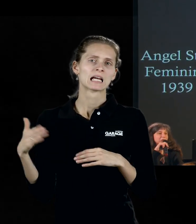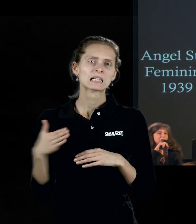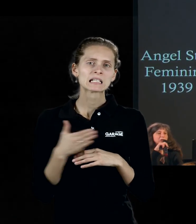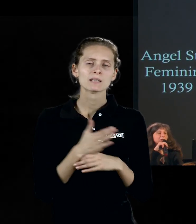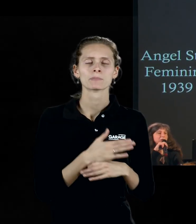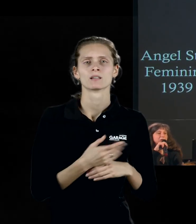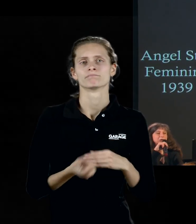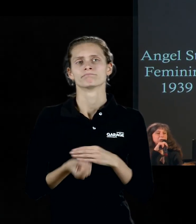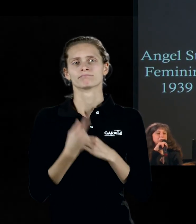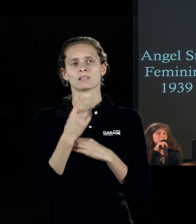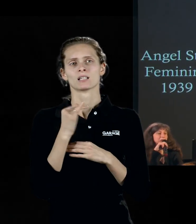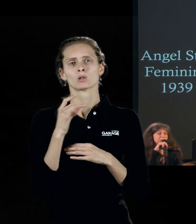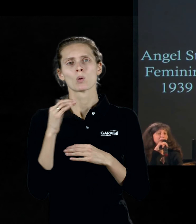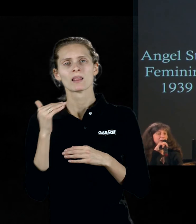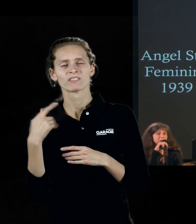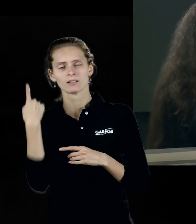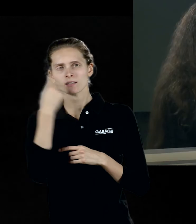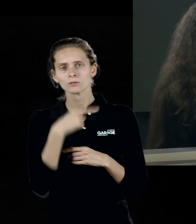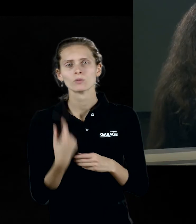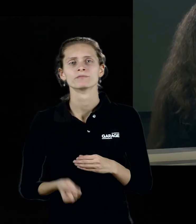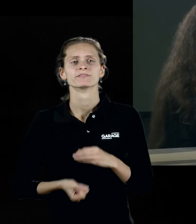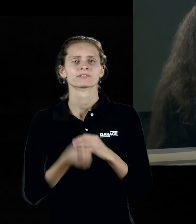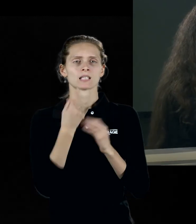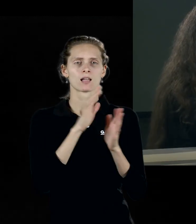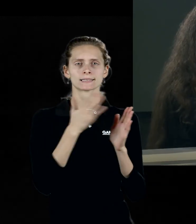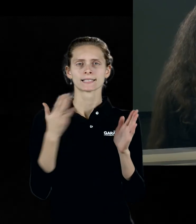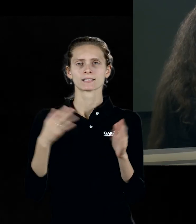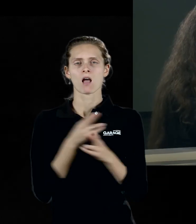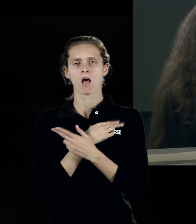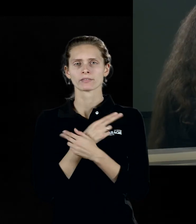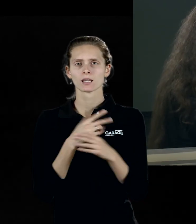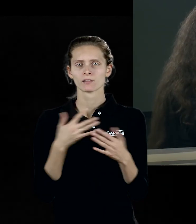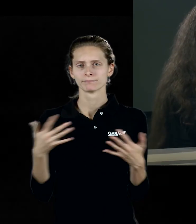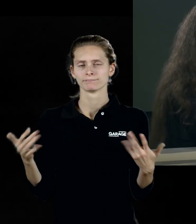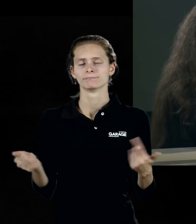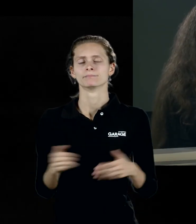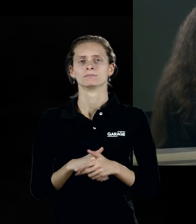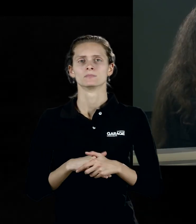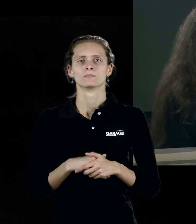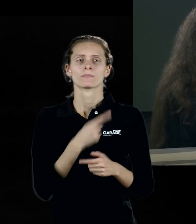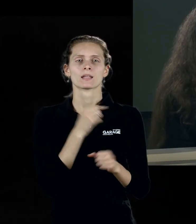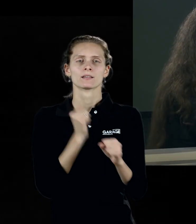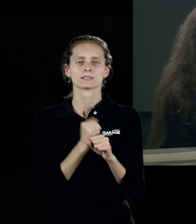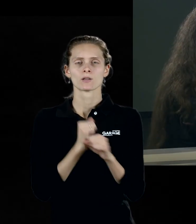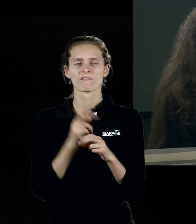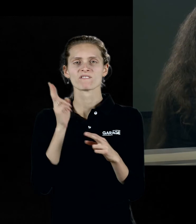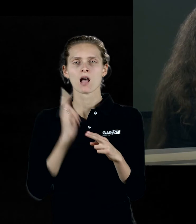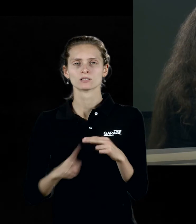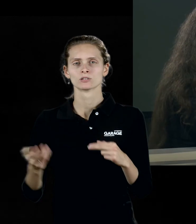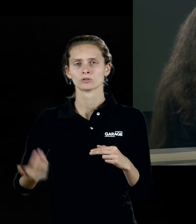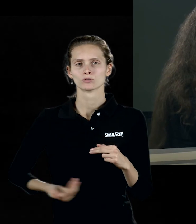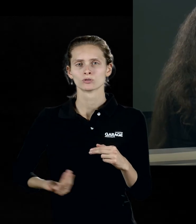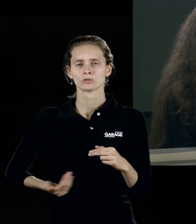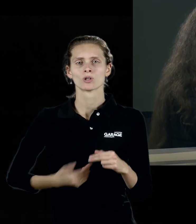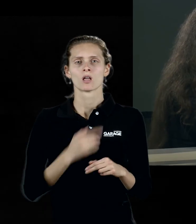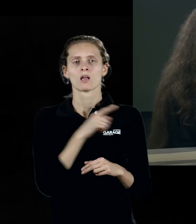иероглифические лица, и возникает серия ангелов, которую Клей создает уже в конце жизни. Он был очень тяжело болен, у него